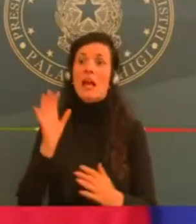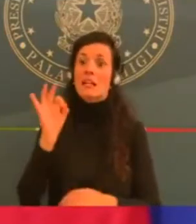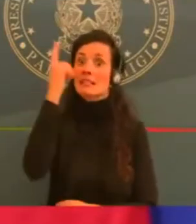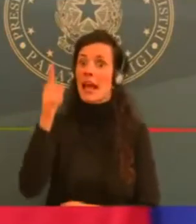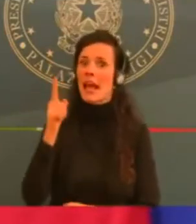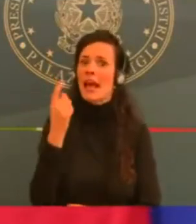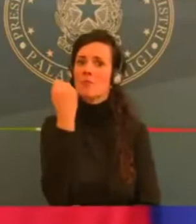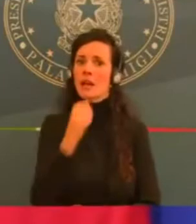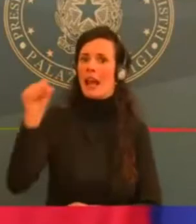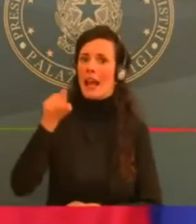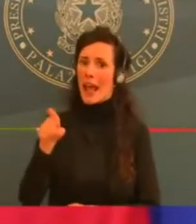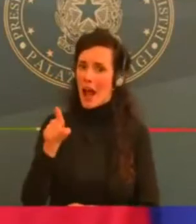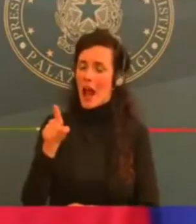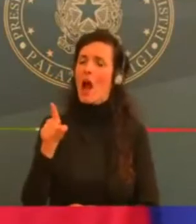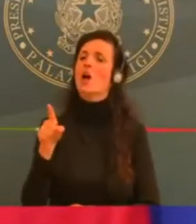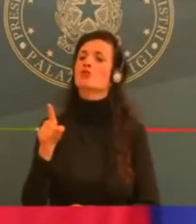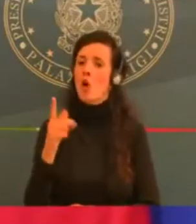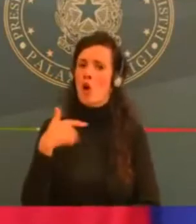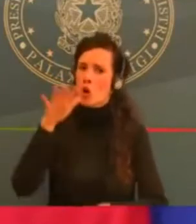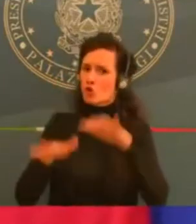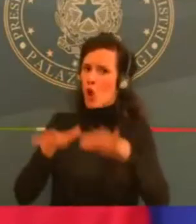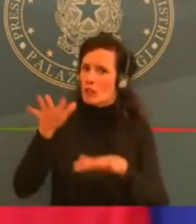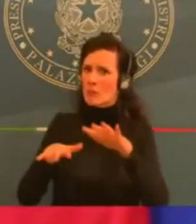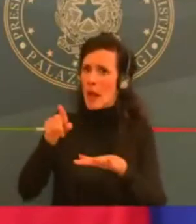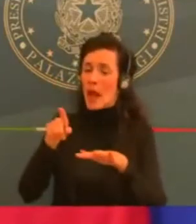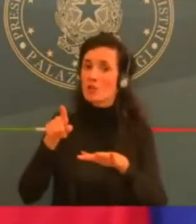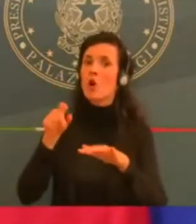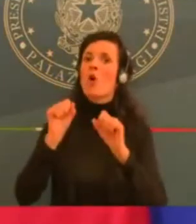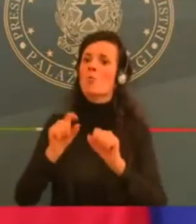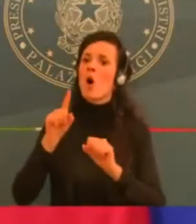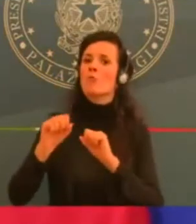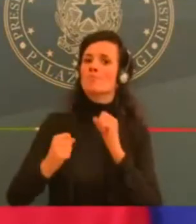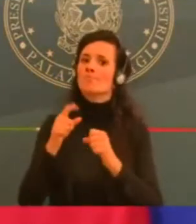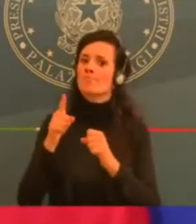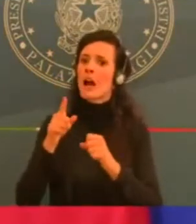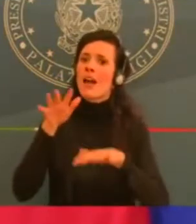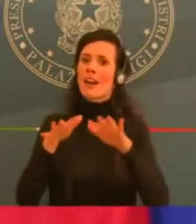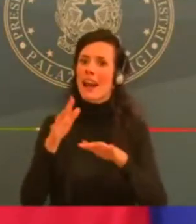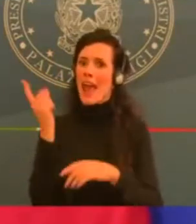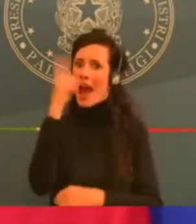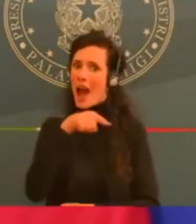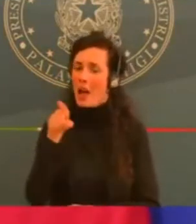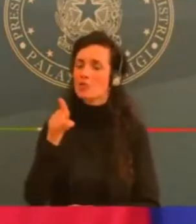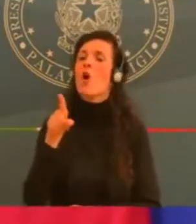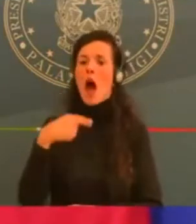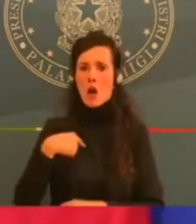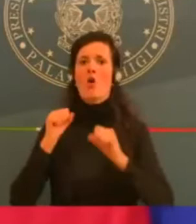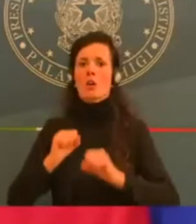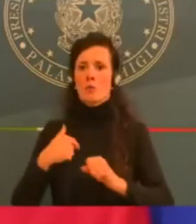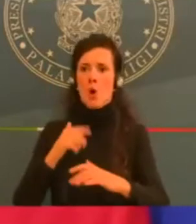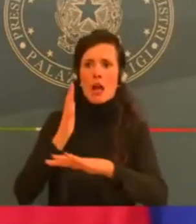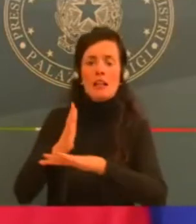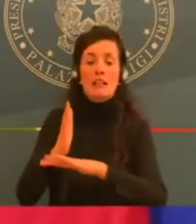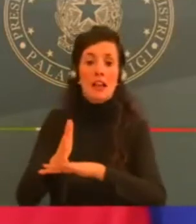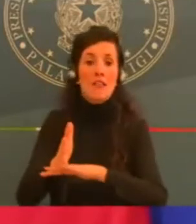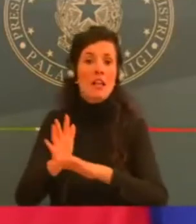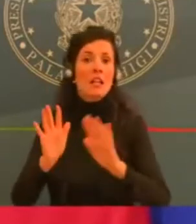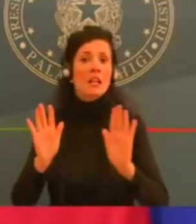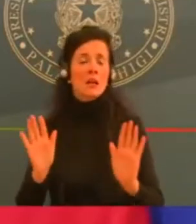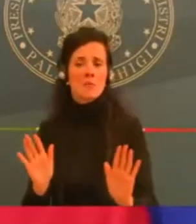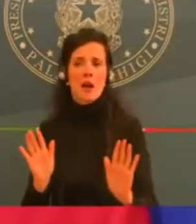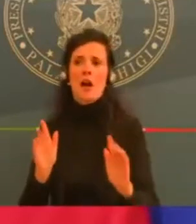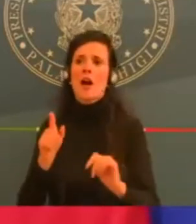scongiurare che si concluda, si completi una fattispecie delittuosa. Infatti noi non entriamo nelle case degli italiani.